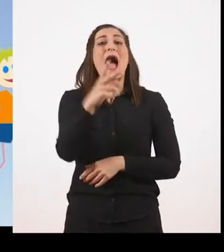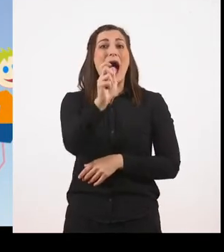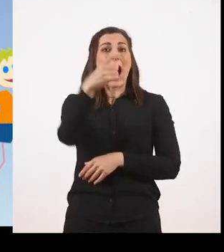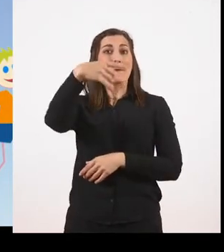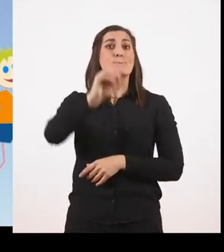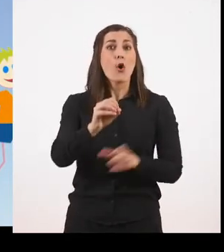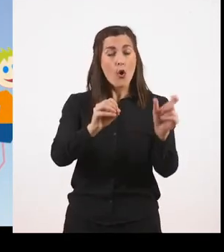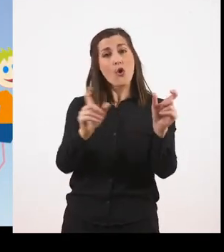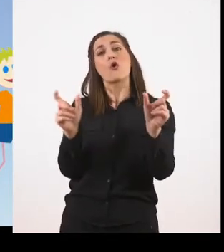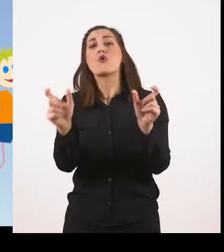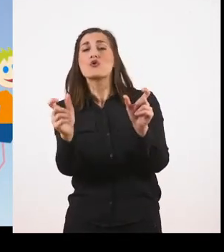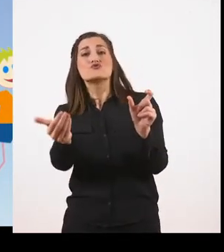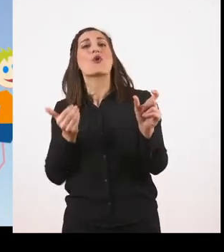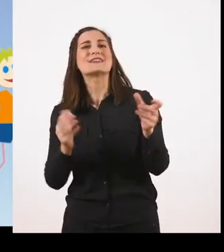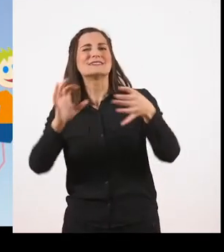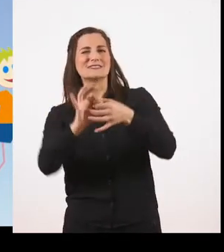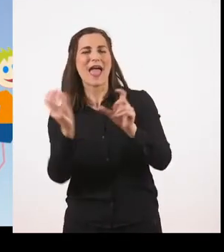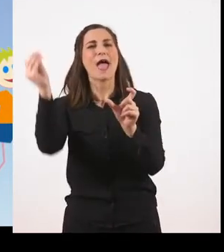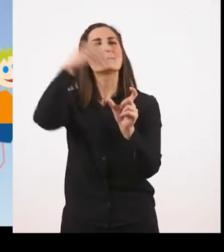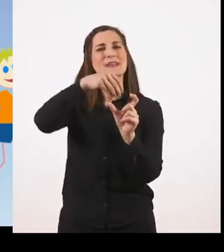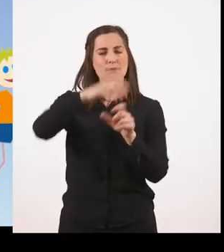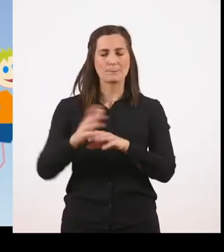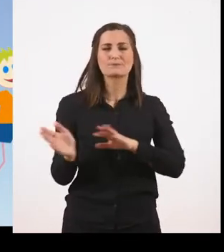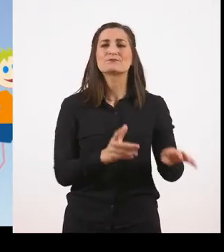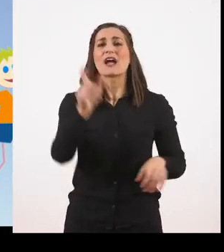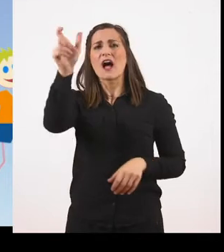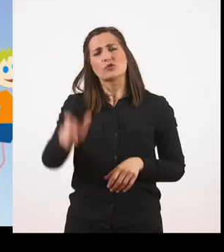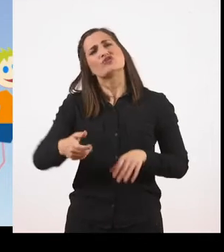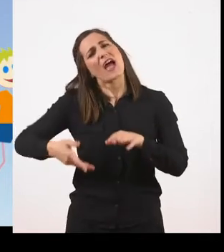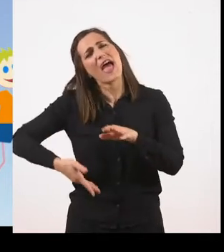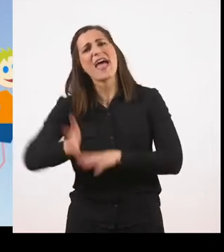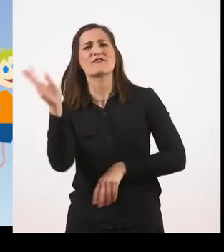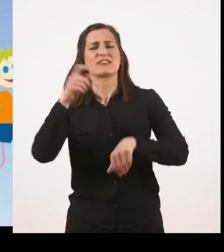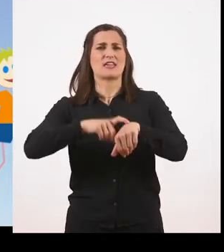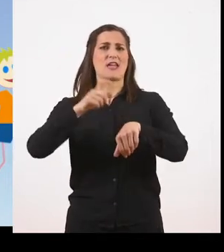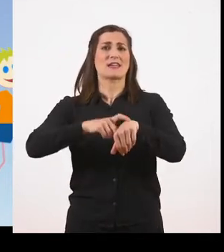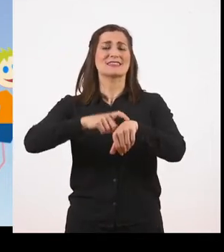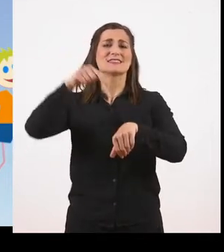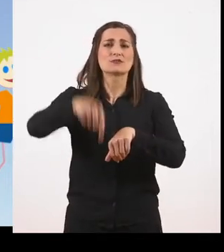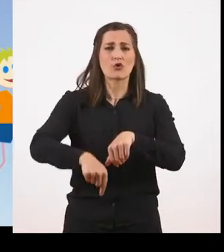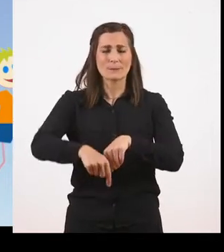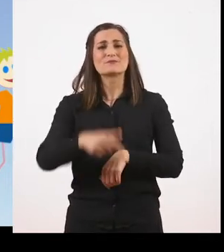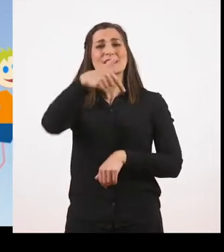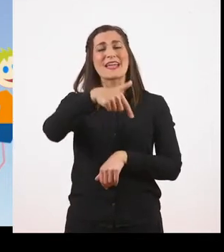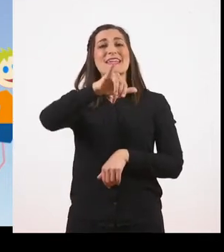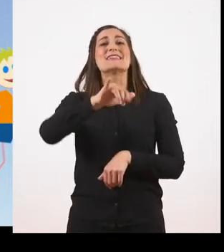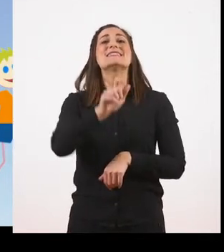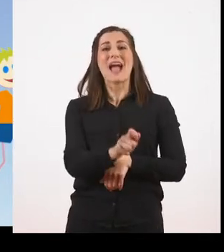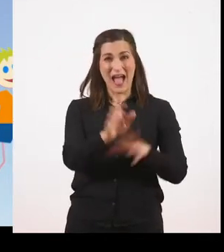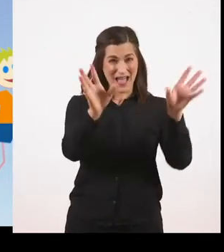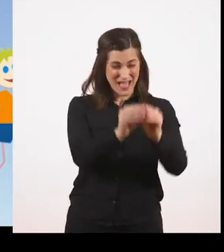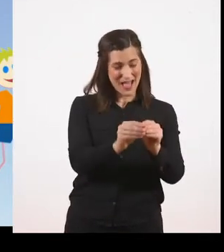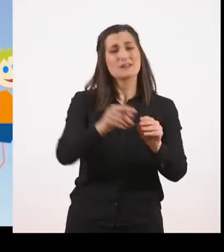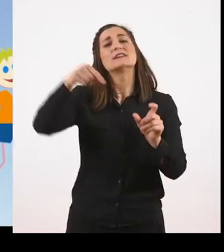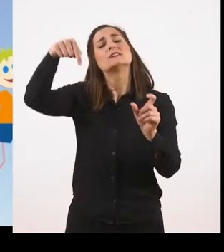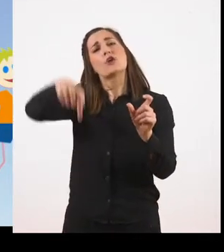με ένα επίρρημα. Έφυγε για την ώρα. Είναι το για μαζί με ένα ουσιαστικό στην αιτιατική. Όλο μαζί μας κάνει